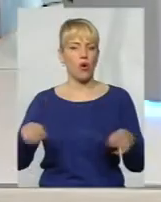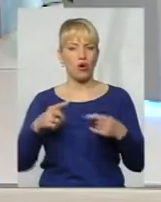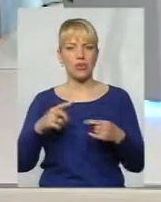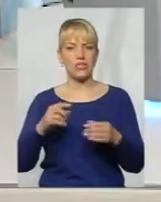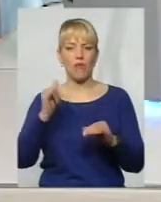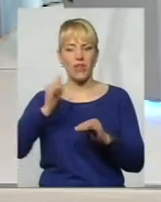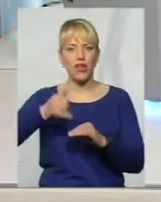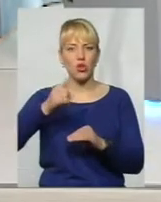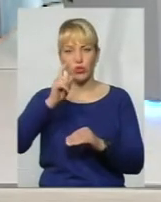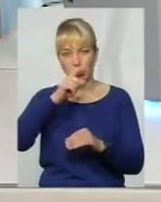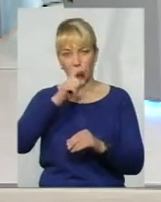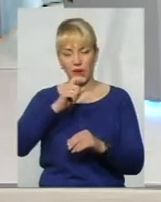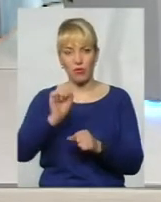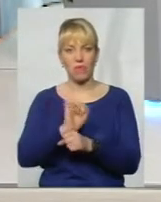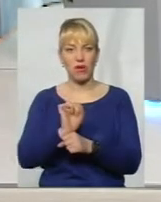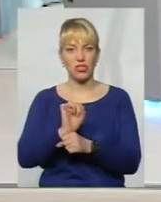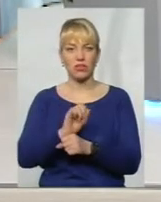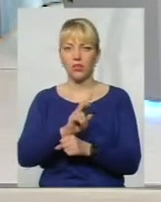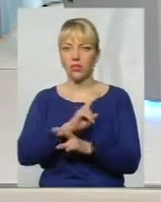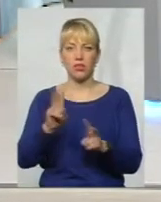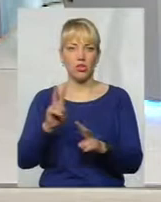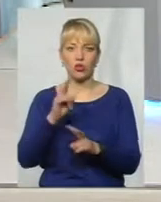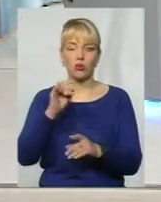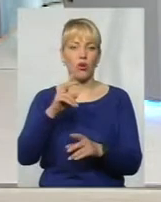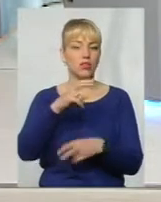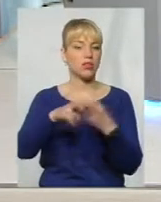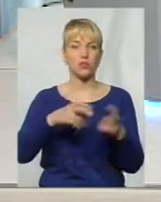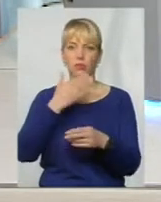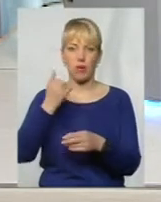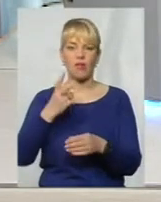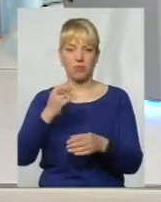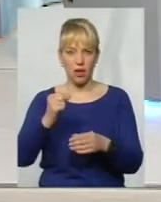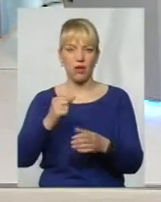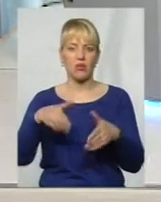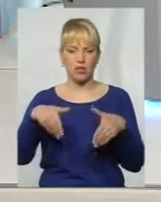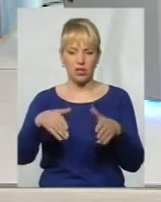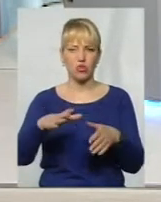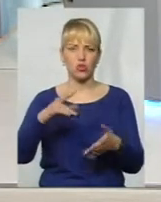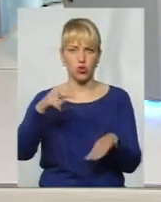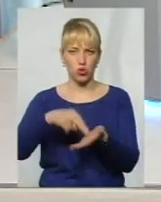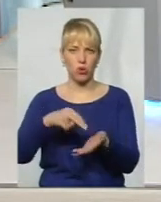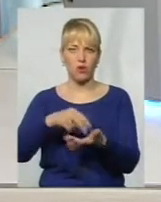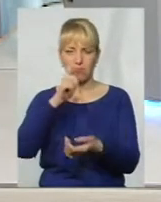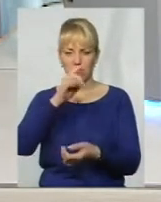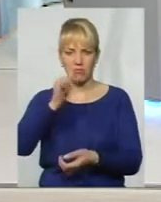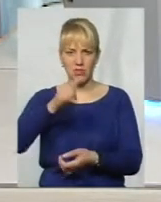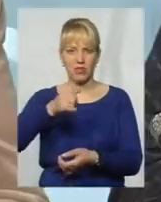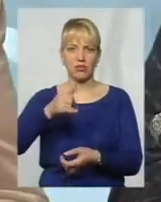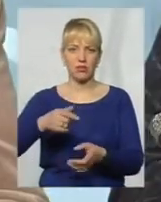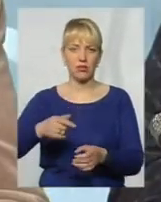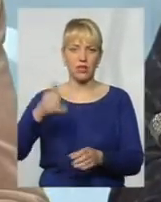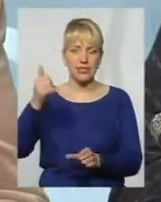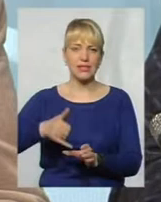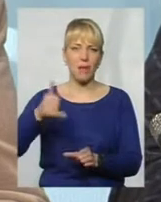трасі, що ніхто не блудив, не шукав. На трасі стояли заправщики, візовози, заправляли,